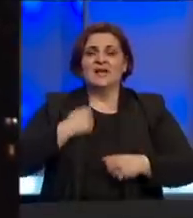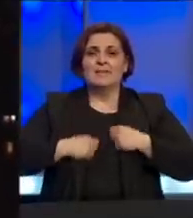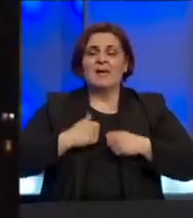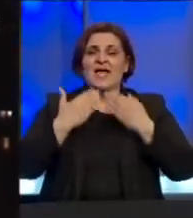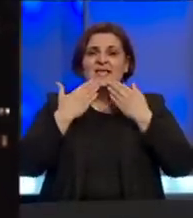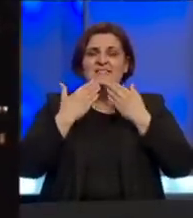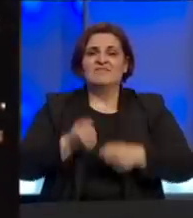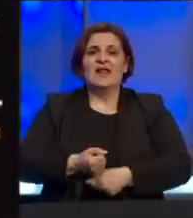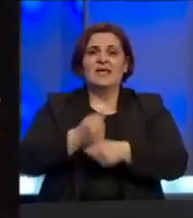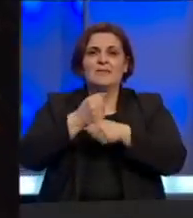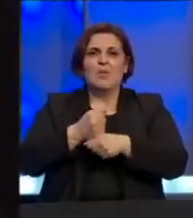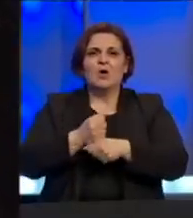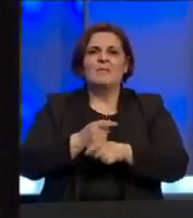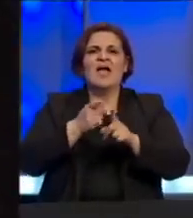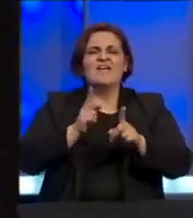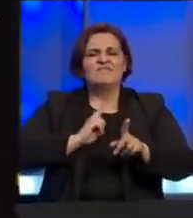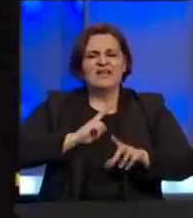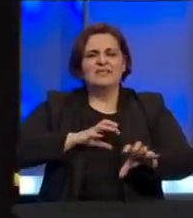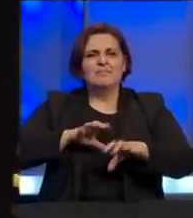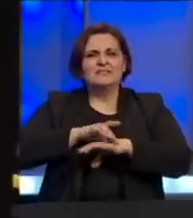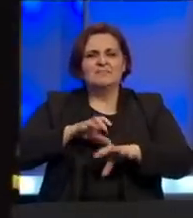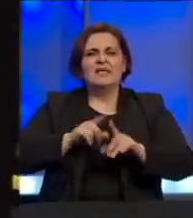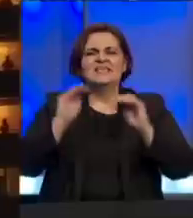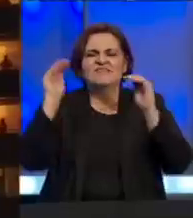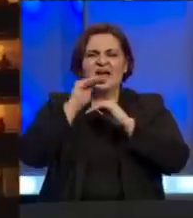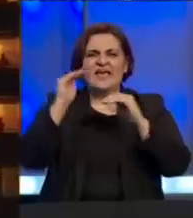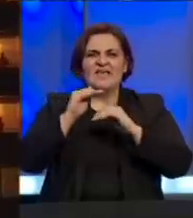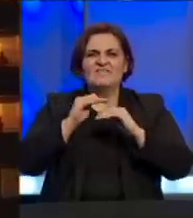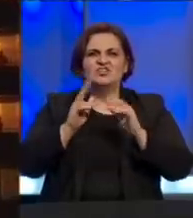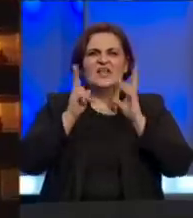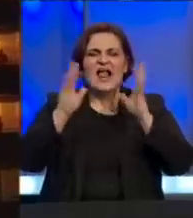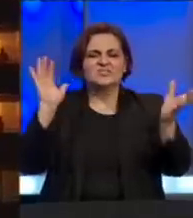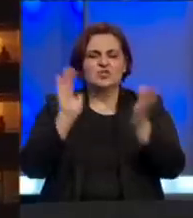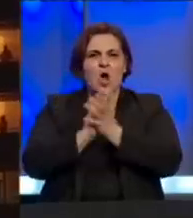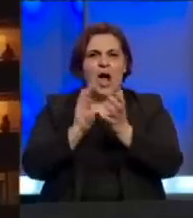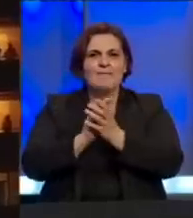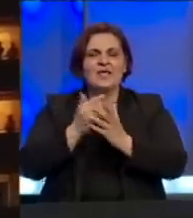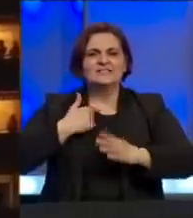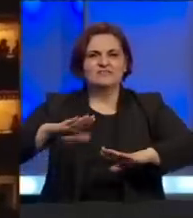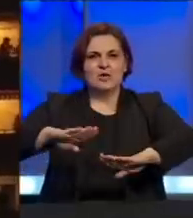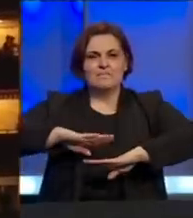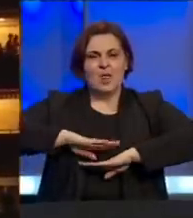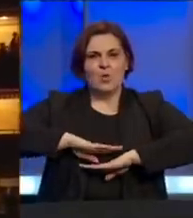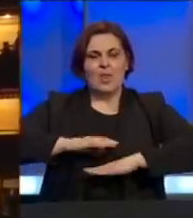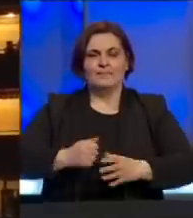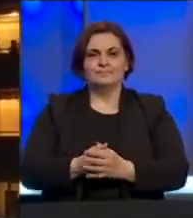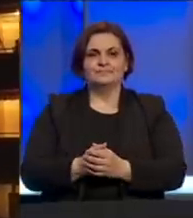za hvalnost i podršku savjesnim medicinarima upućuju gotovo svake večeri glasno aplaudirajući sa svojih balkona.